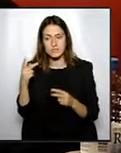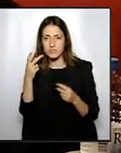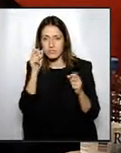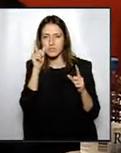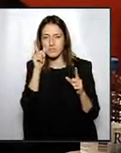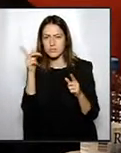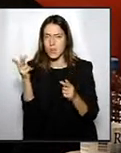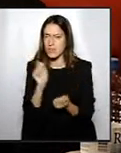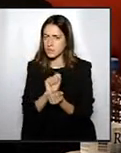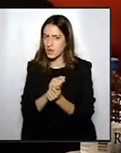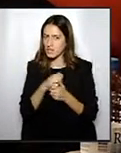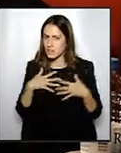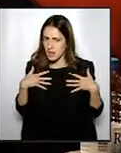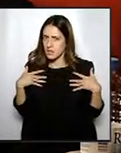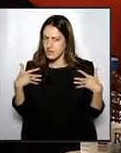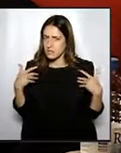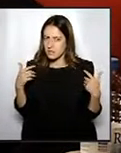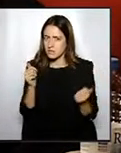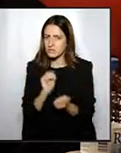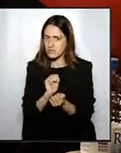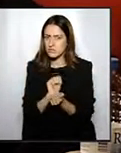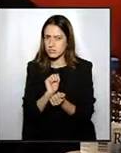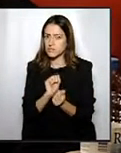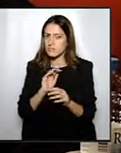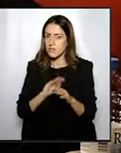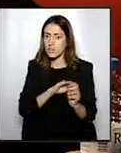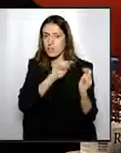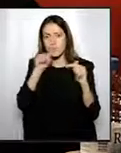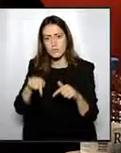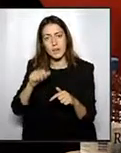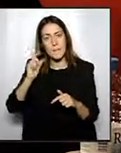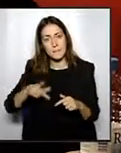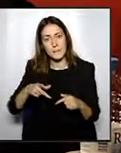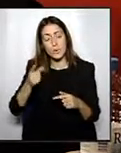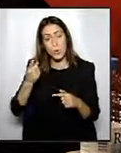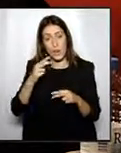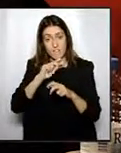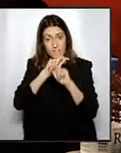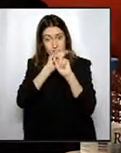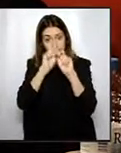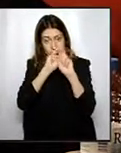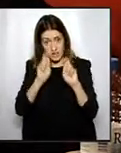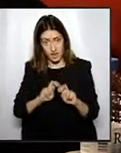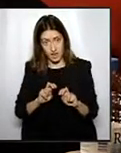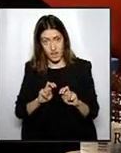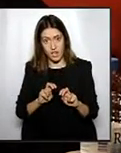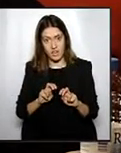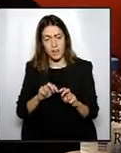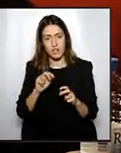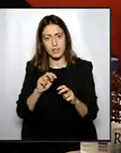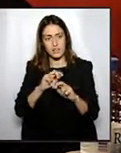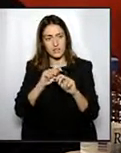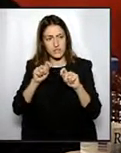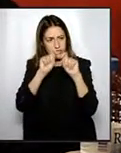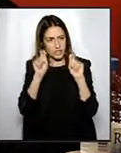esperançat i molt il·lusionat en portar a Vic aquesta fira que jo he dit però ja diré que de l'esperança i de l